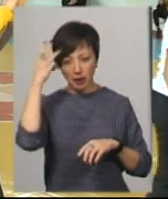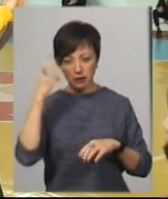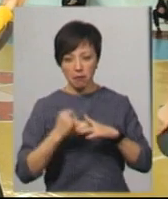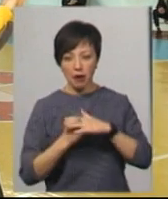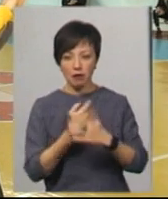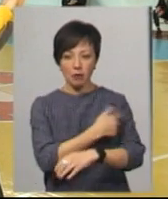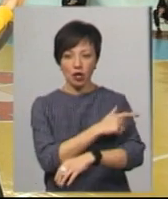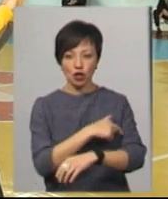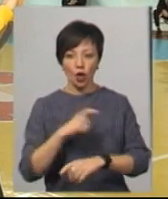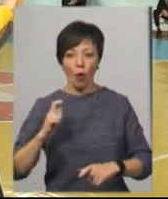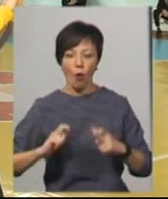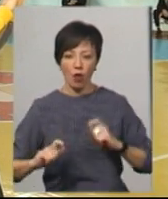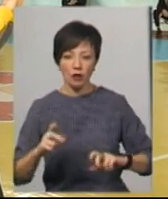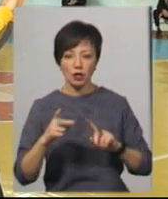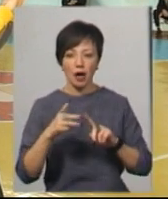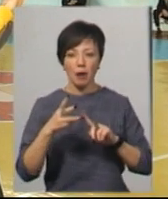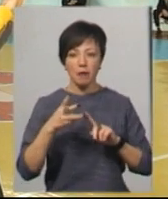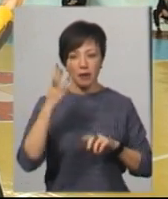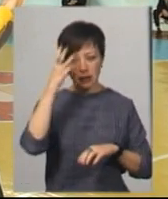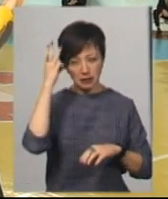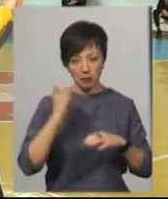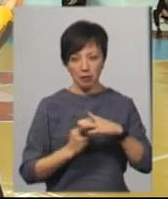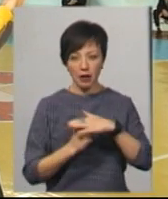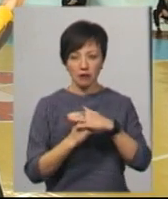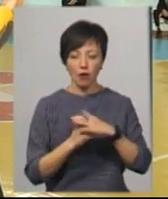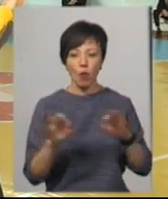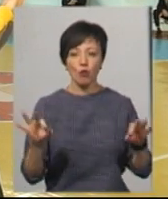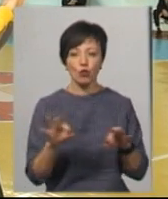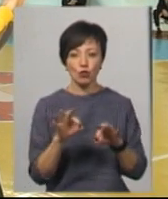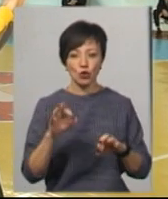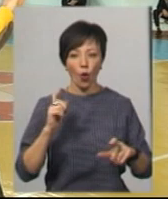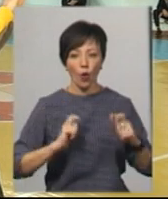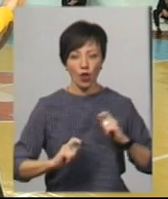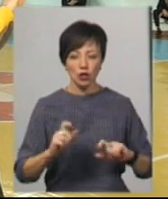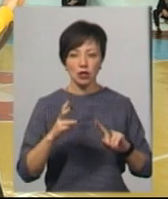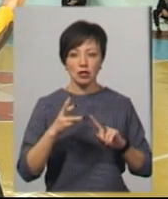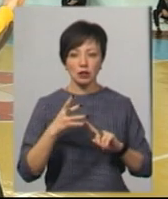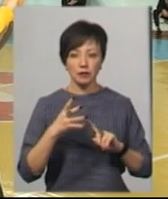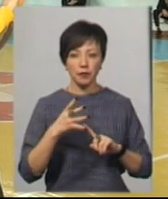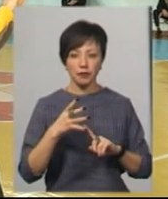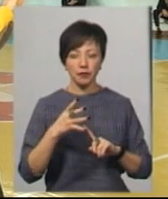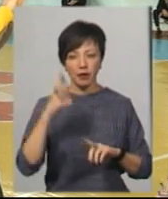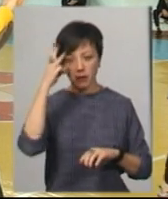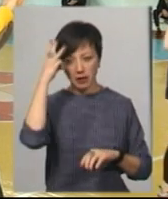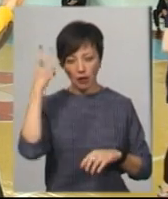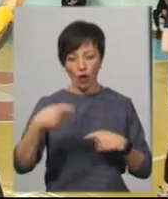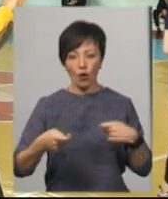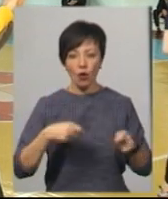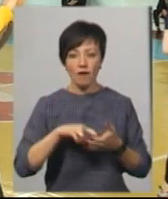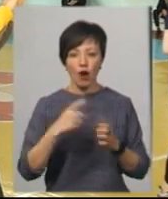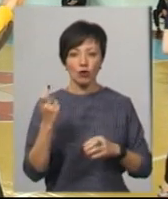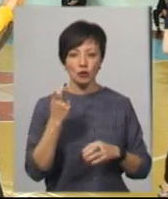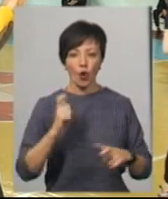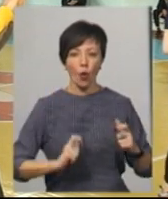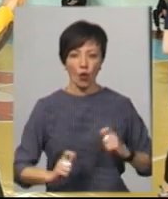базовий медичний коледж, Хмельницький базовий МУС коледж і Хмельницький торгово-економічний